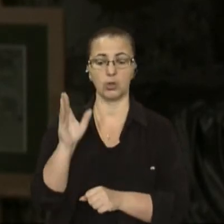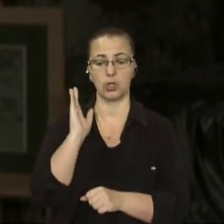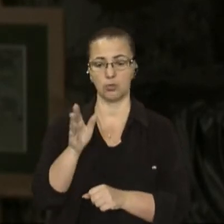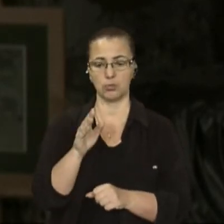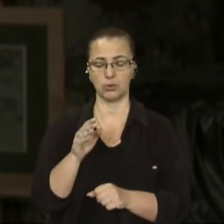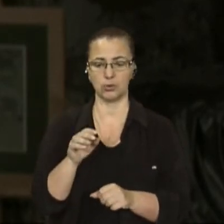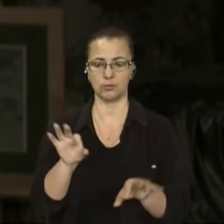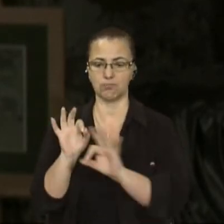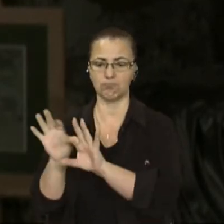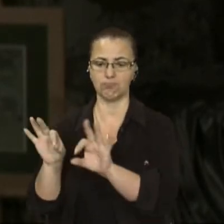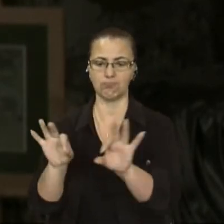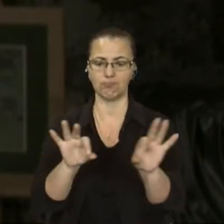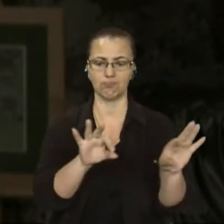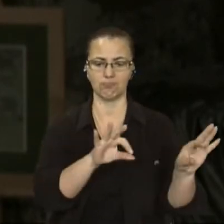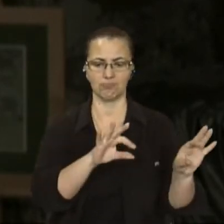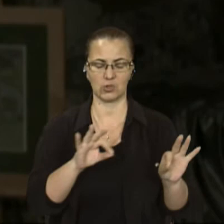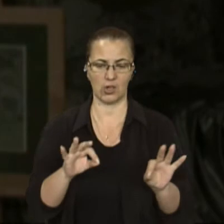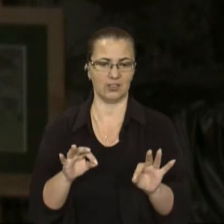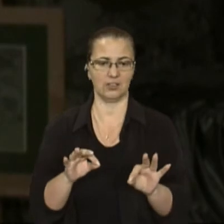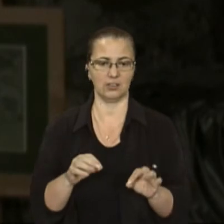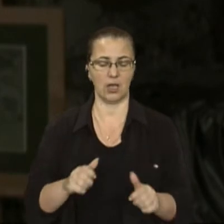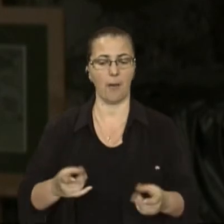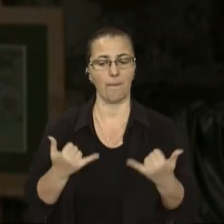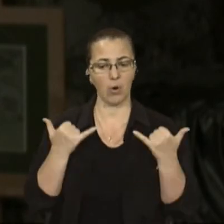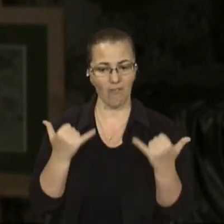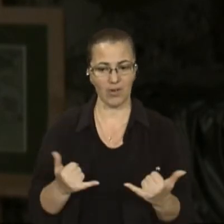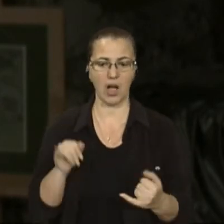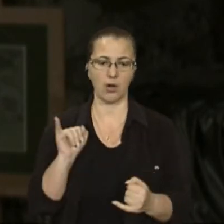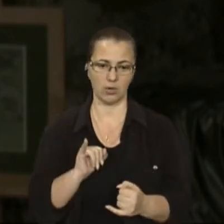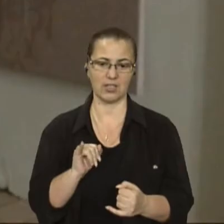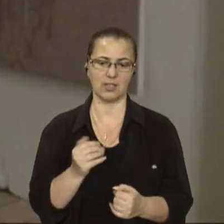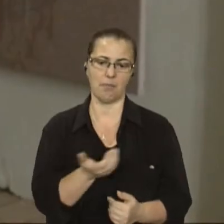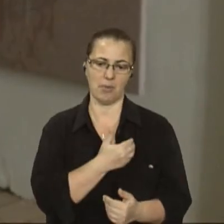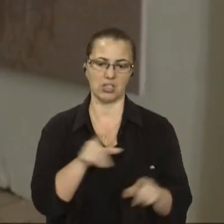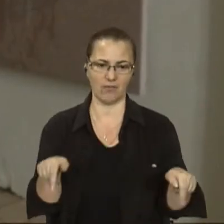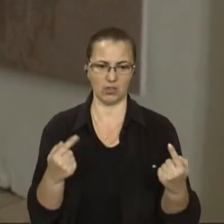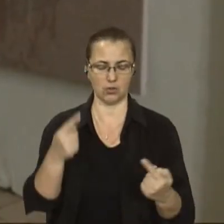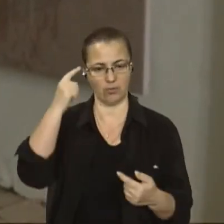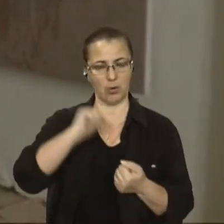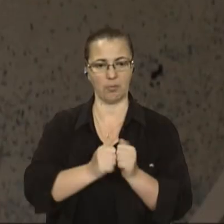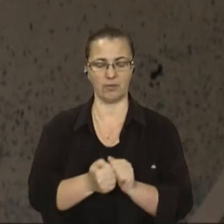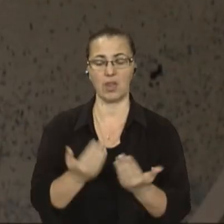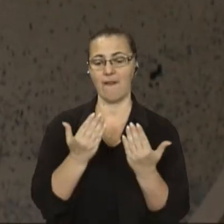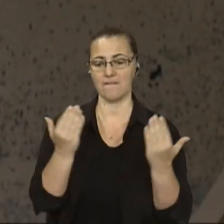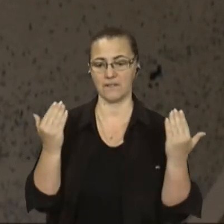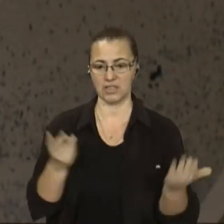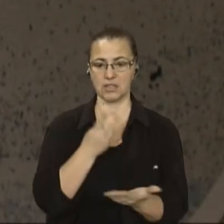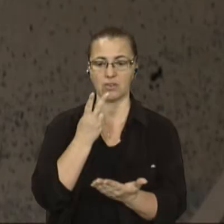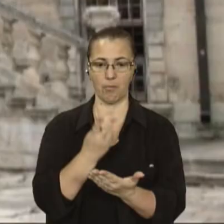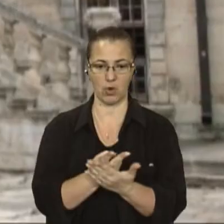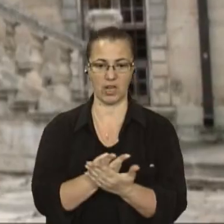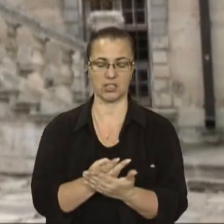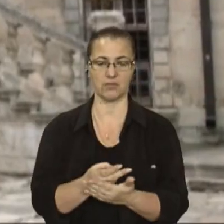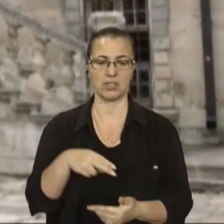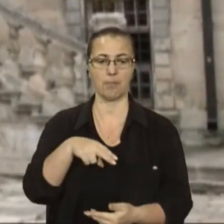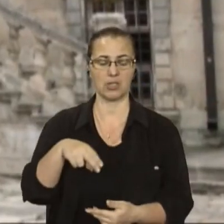містах повагу і намагання до того, аби відновлювати свої пам'ятки. Виставка Олександра Федорук експонуватиметься у